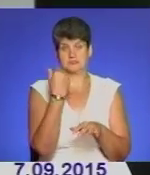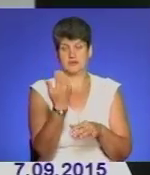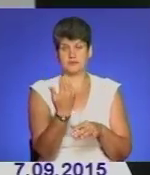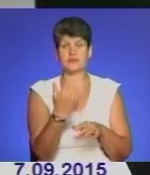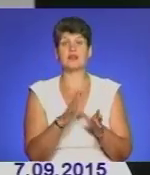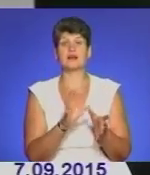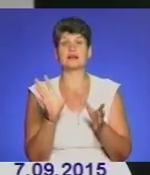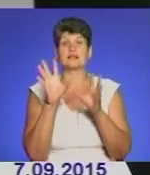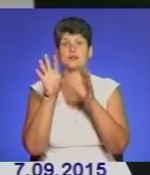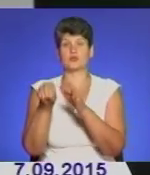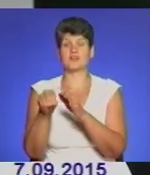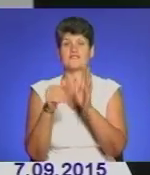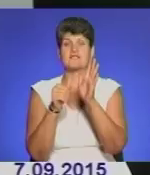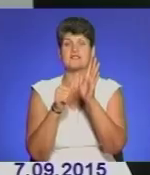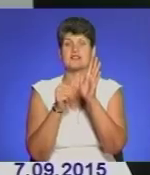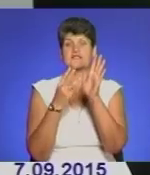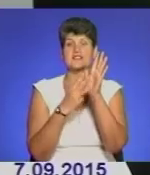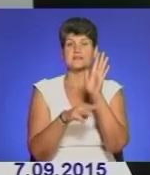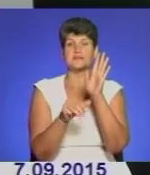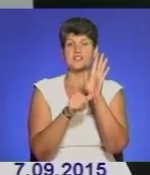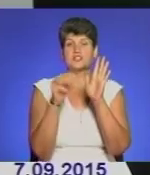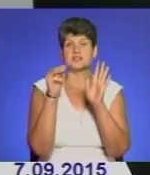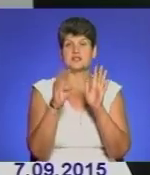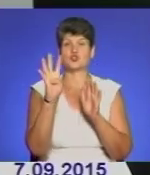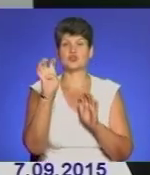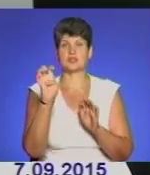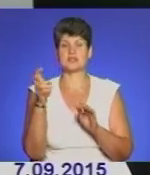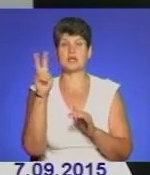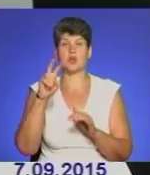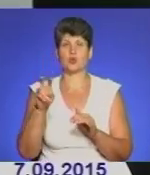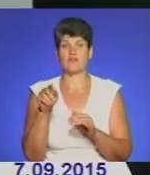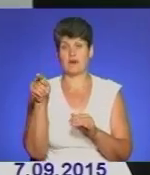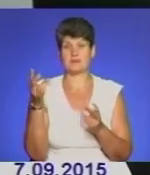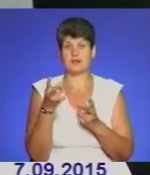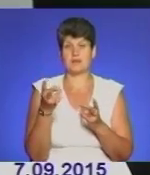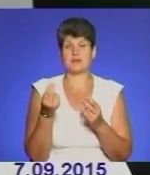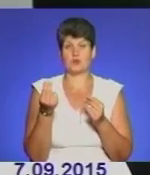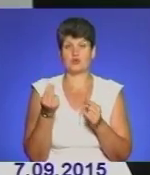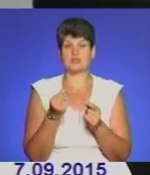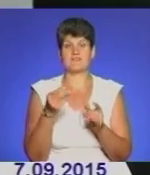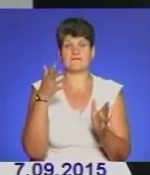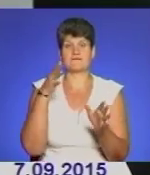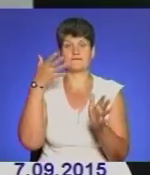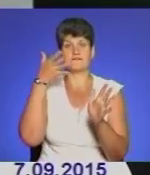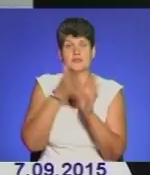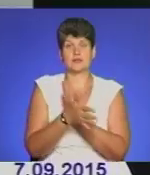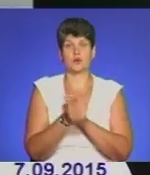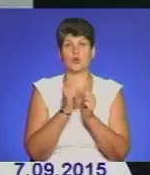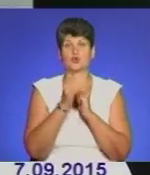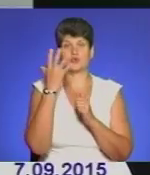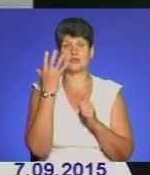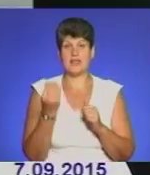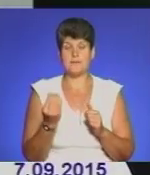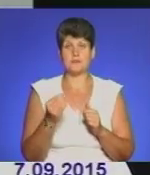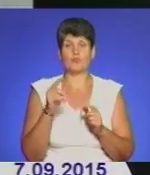кладуть 86 400 доларів. І вам треба ці кошти використати протягом дня, тому що рівно в 12